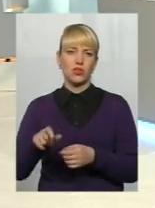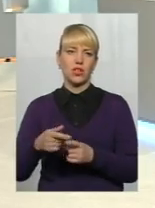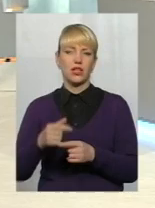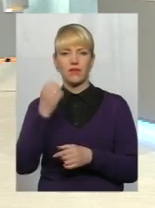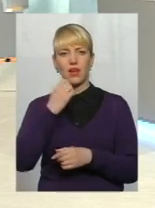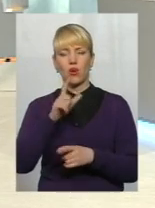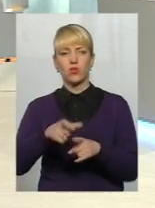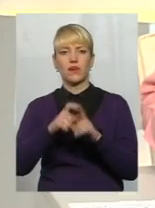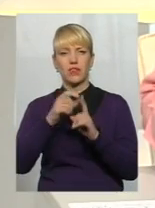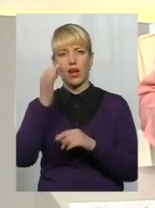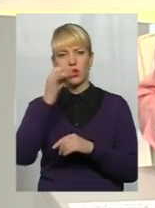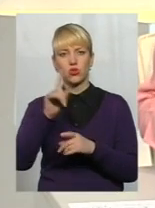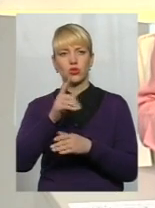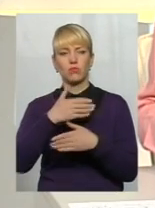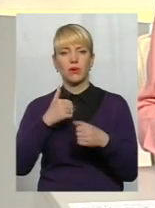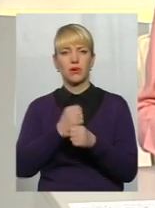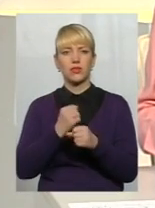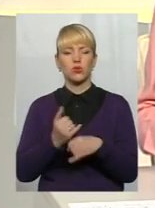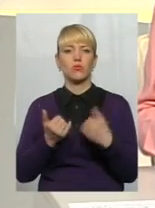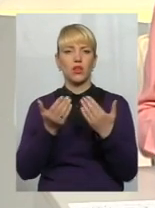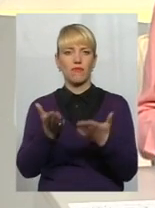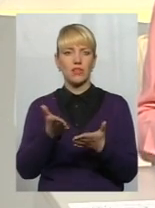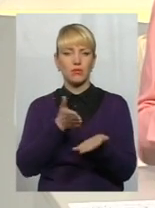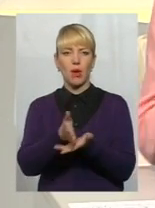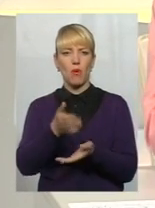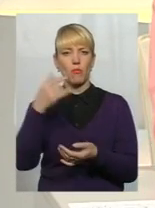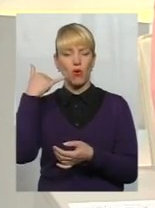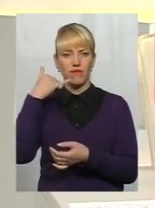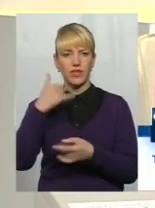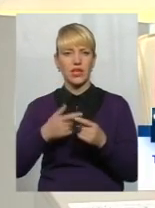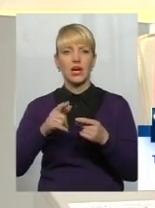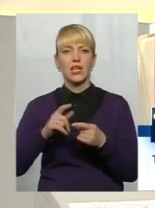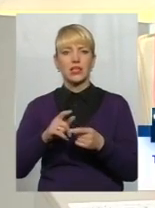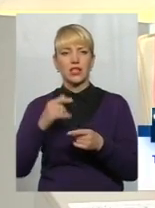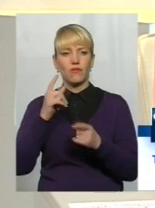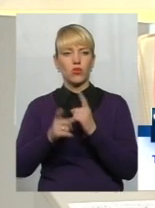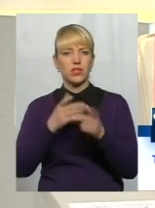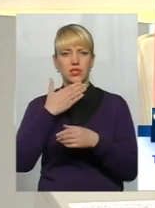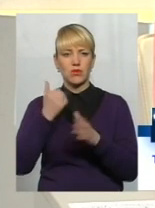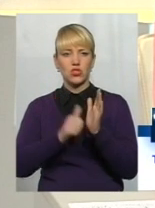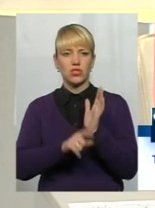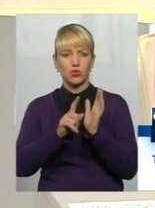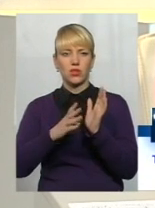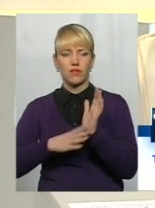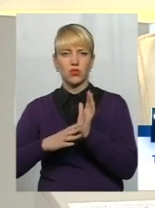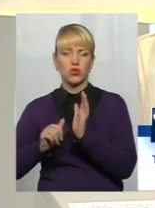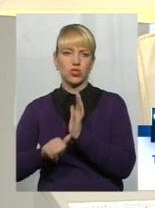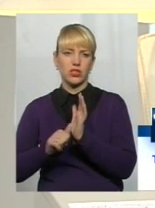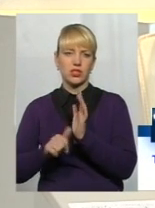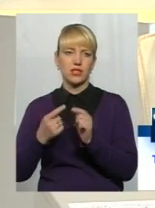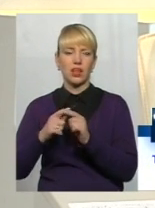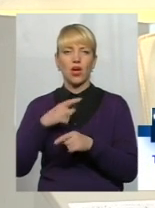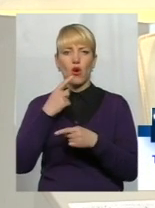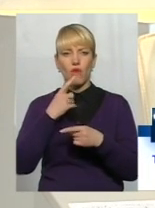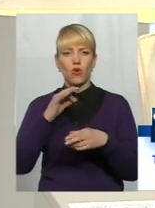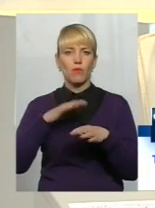за відповідь. Нагадую глядачам, що працюємо для вас у прямому ефірі. Телефон незмінний 619060. Сьогодні говоримо про